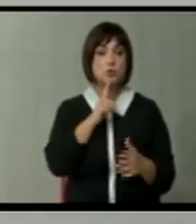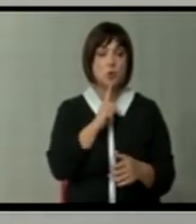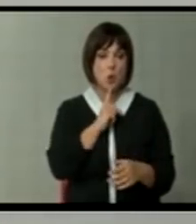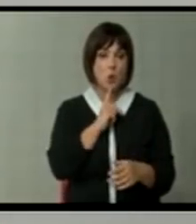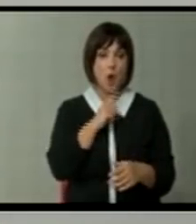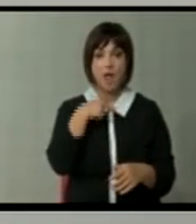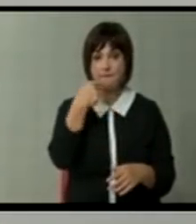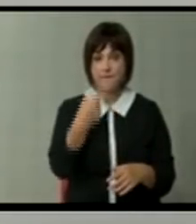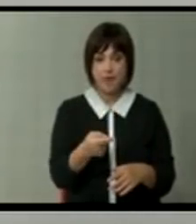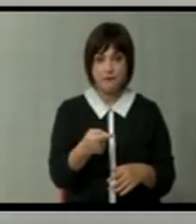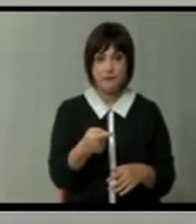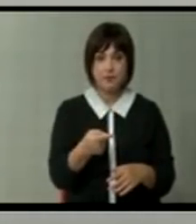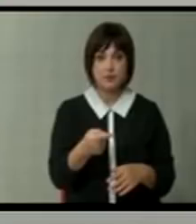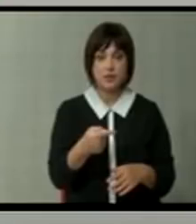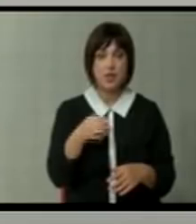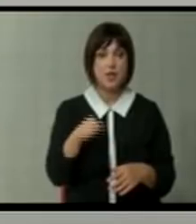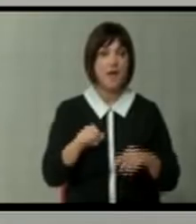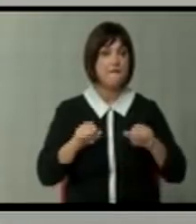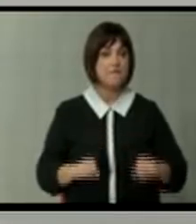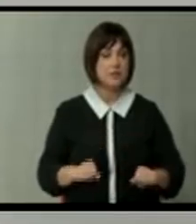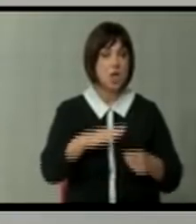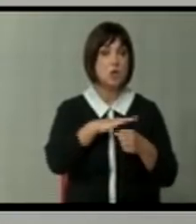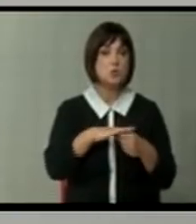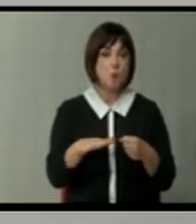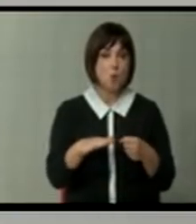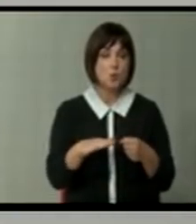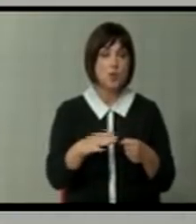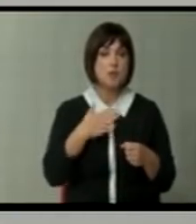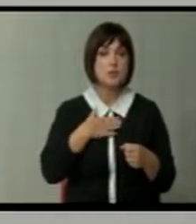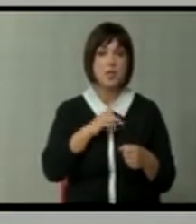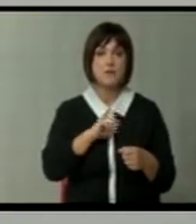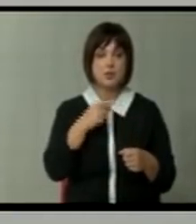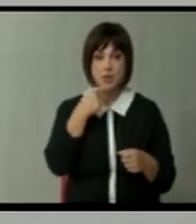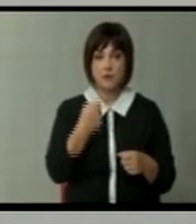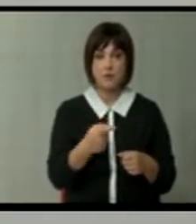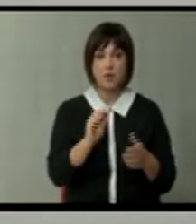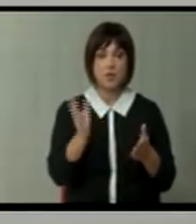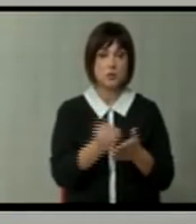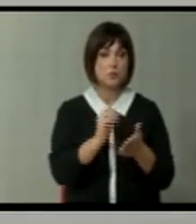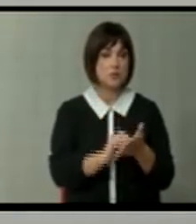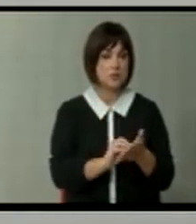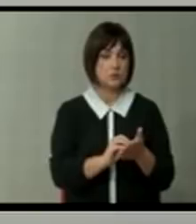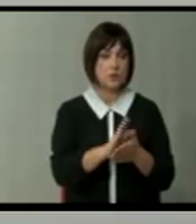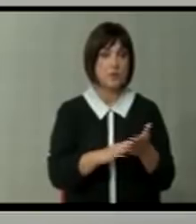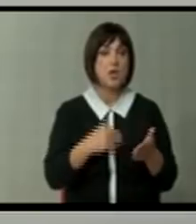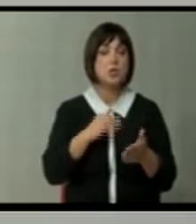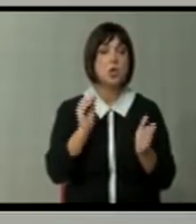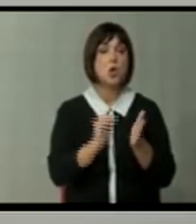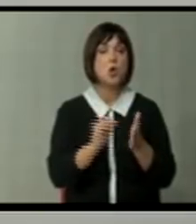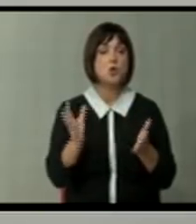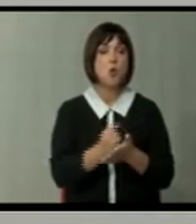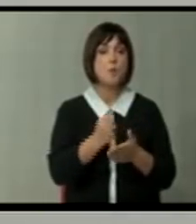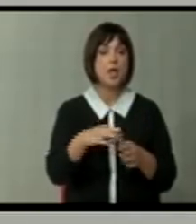вела дека, властта вели дека ги исполнила, ние не би добили датум за преговори. Ке го добиеме